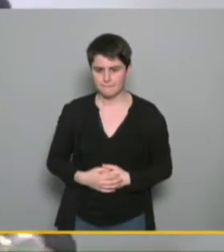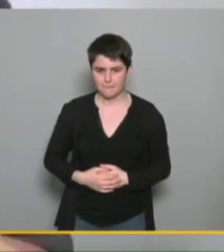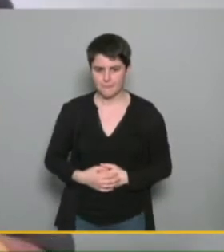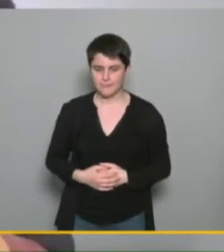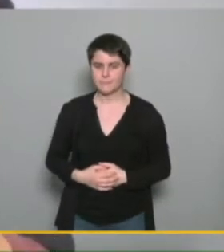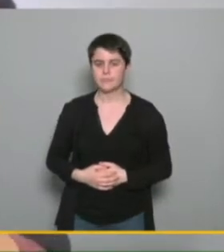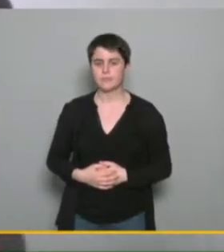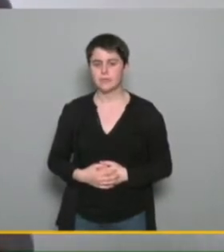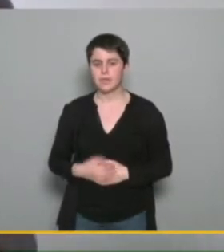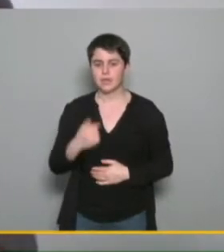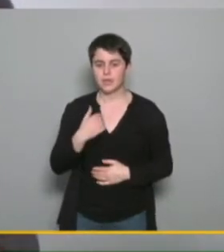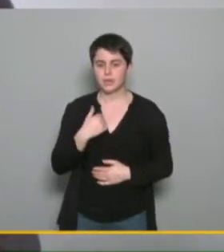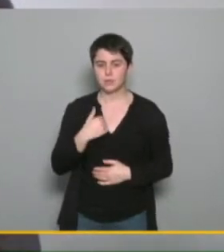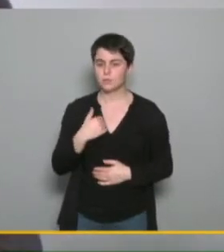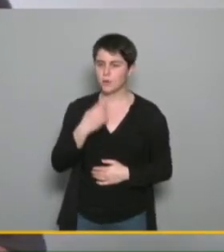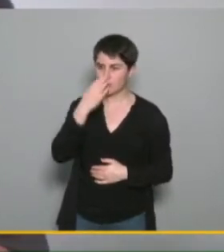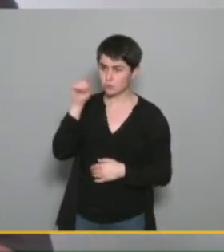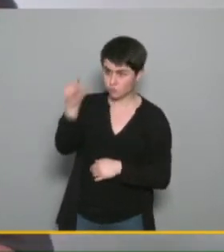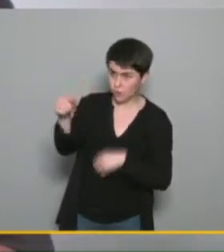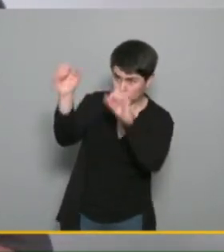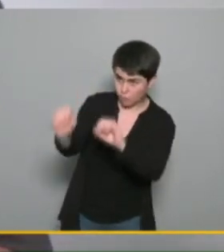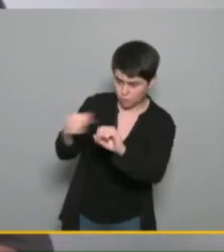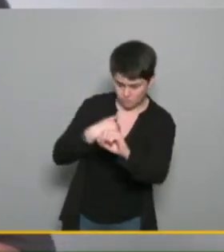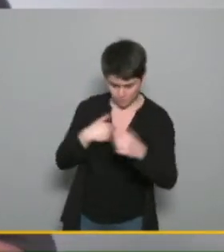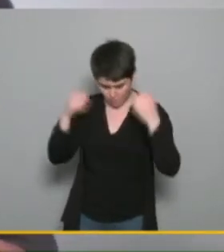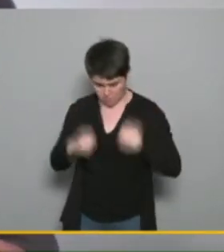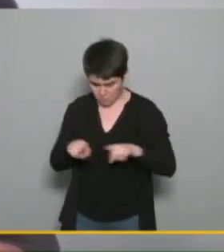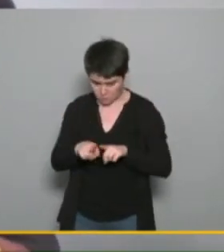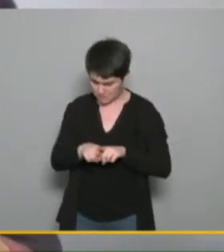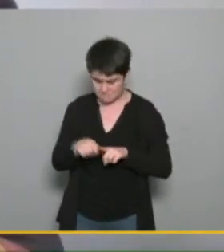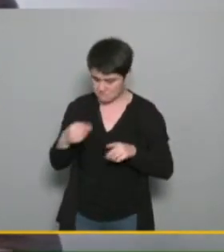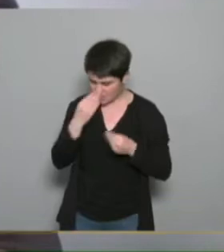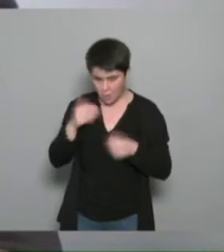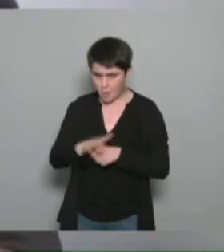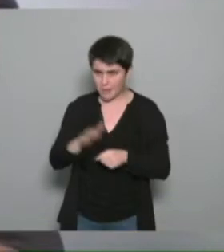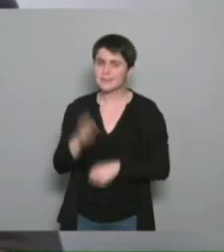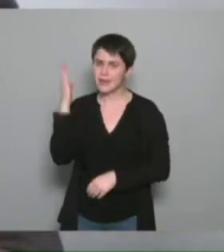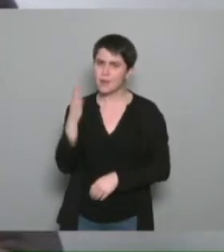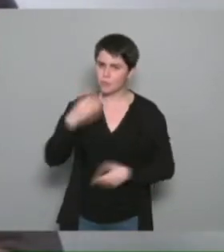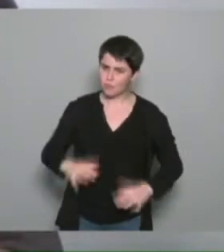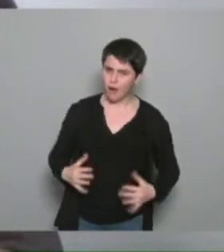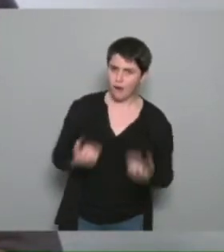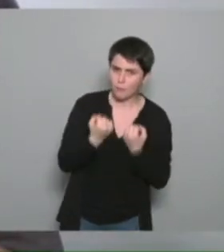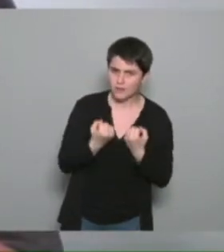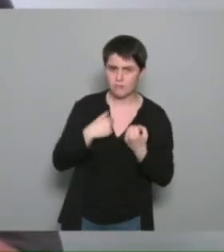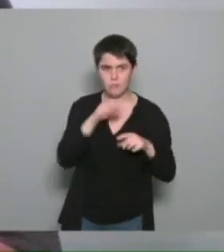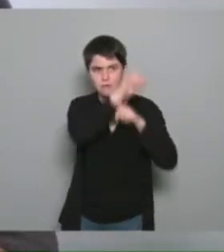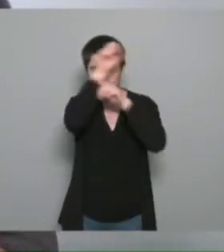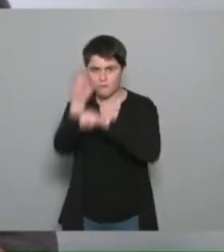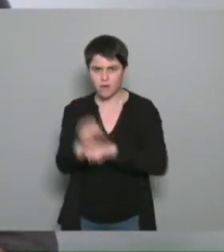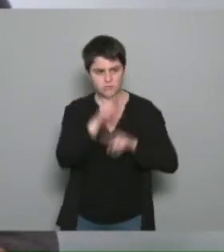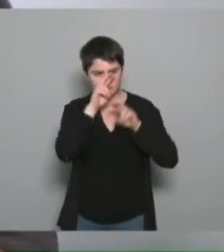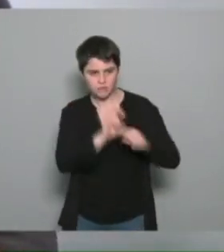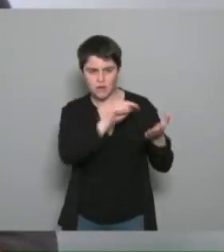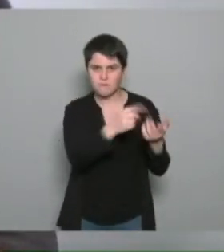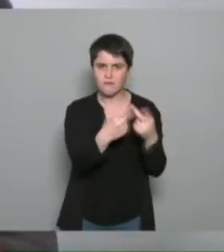donc je suis allée chercher des compétences d'abord à Buenos Aires où j'ai fait ma carrière et mon professeur